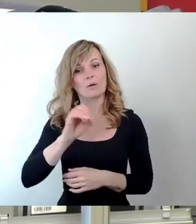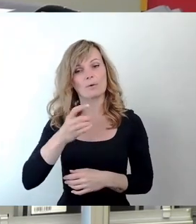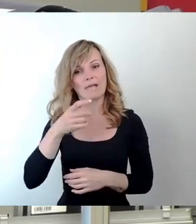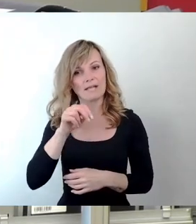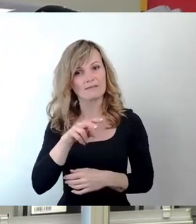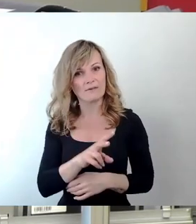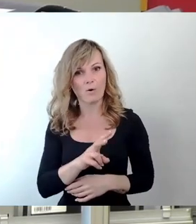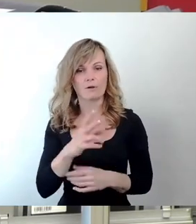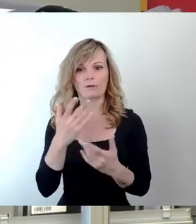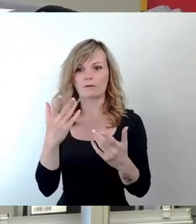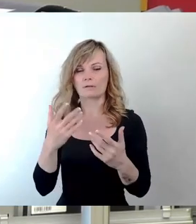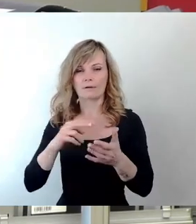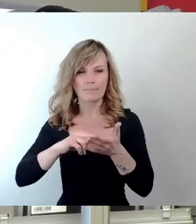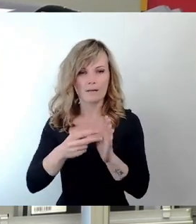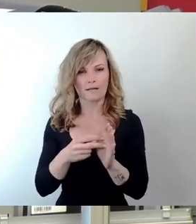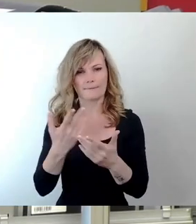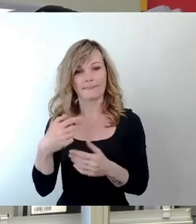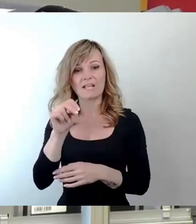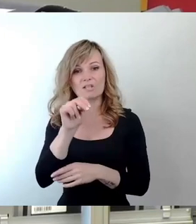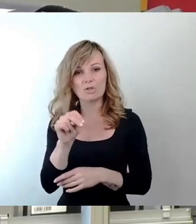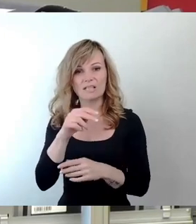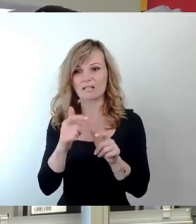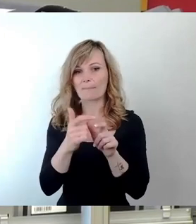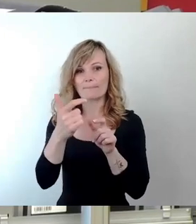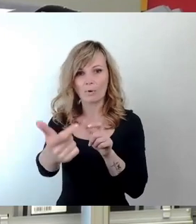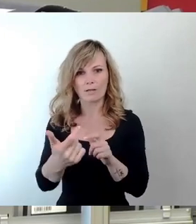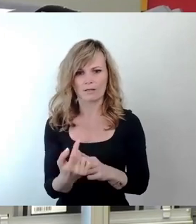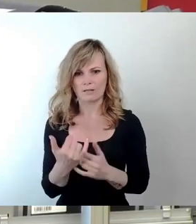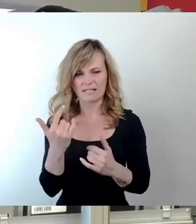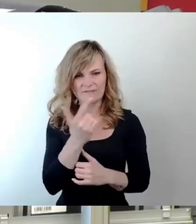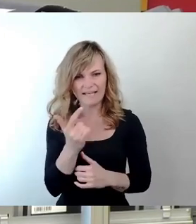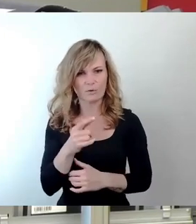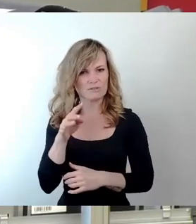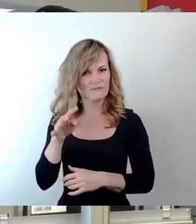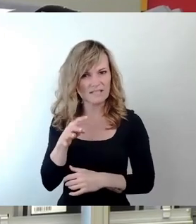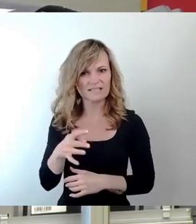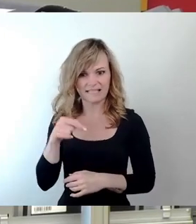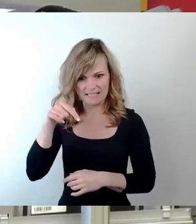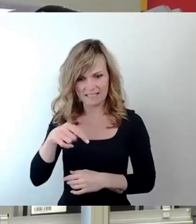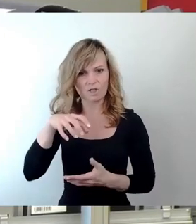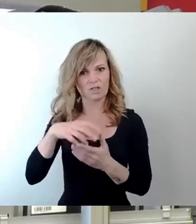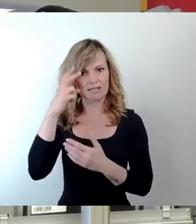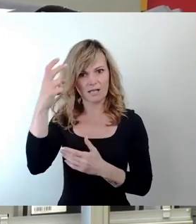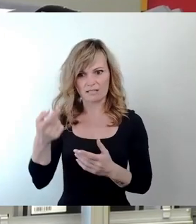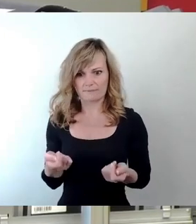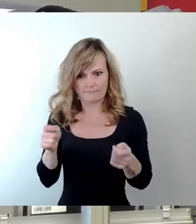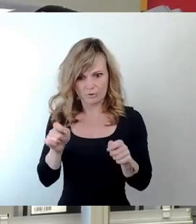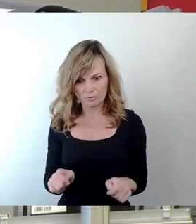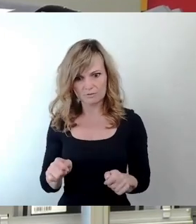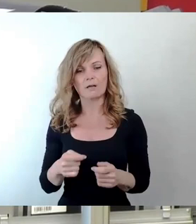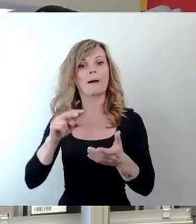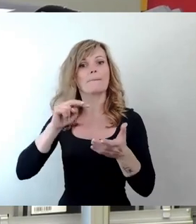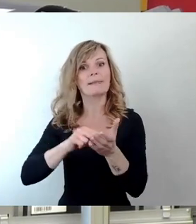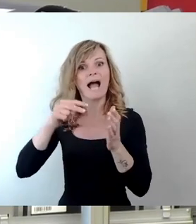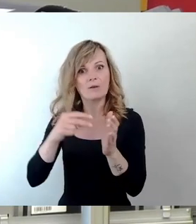Brücke, hat dieser Stadtrat im Jahr 2014 beschlossen, die Planung. Und wir werden sie, wenn wir Glück haben, 2030